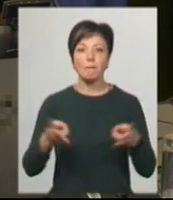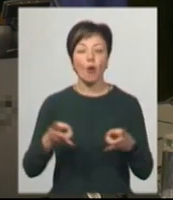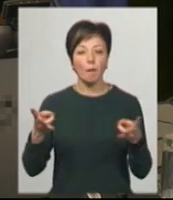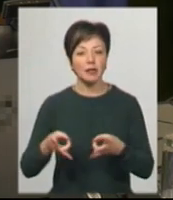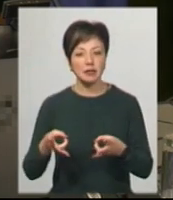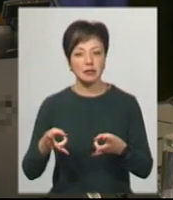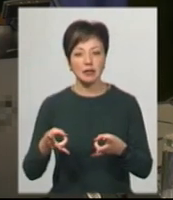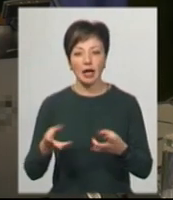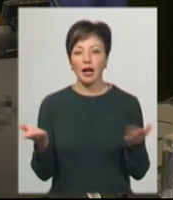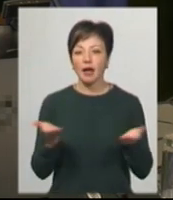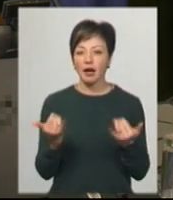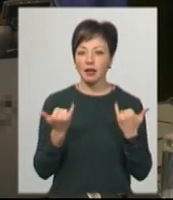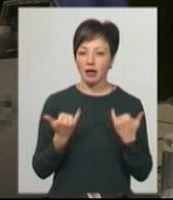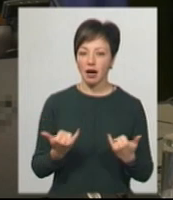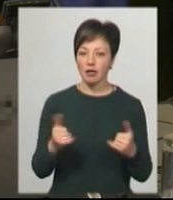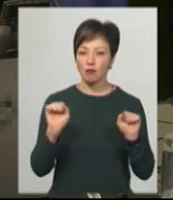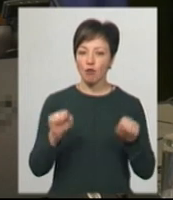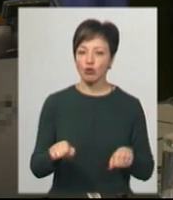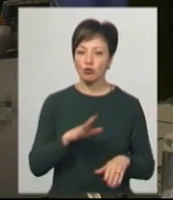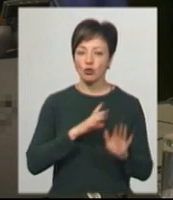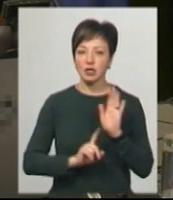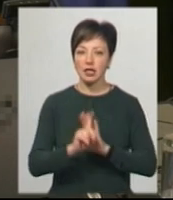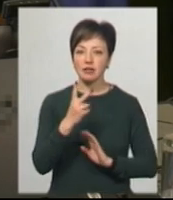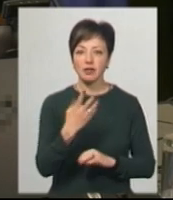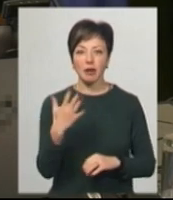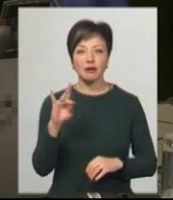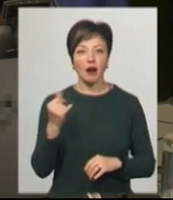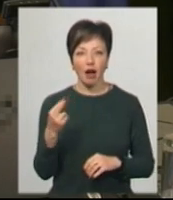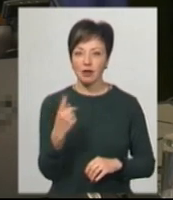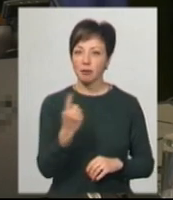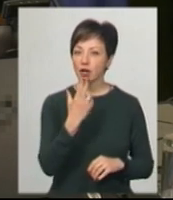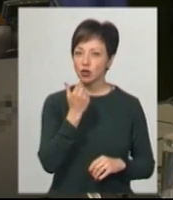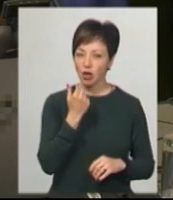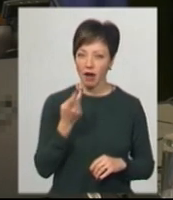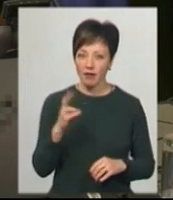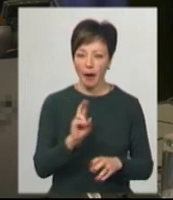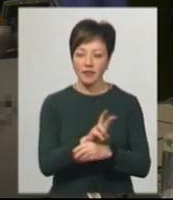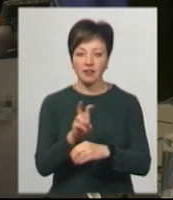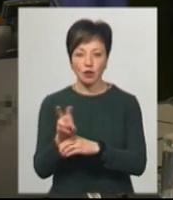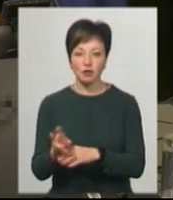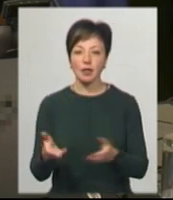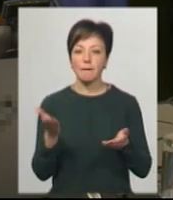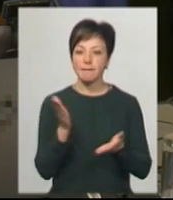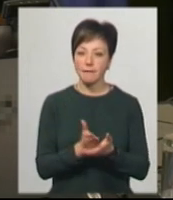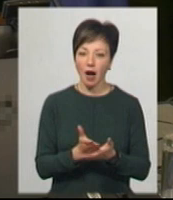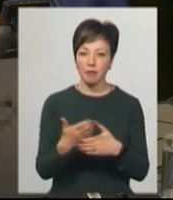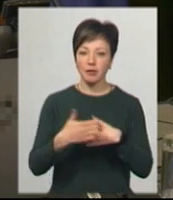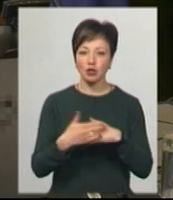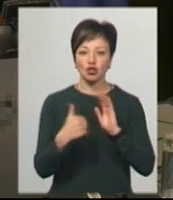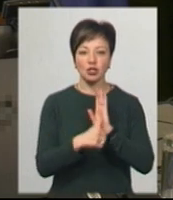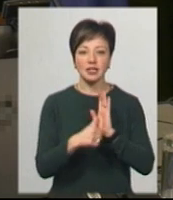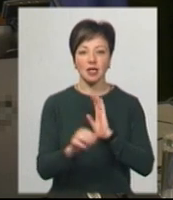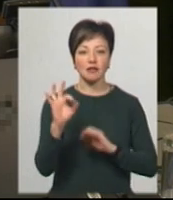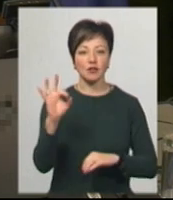який наразі може бути з 25 травня і з 1 червня по відвідуваності і ми маємо десь приблизно 60